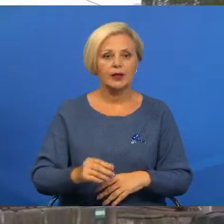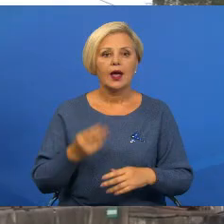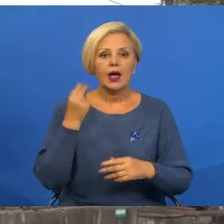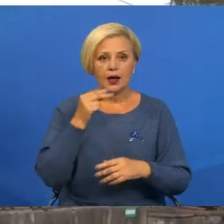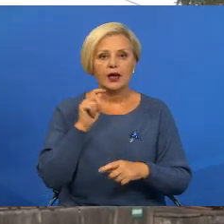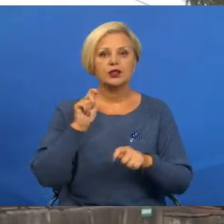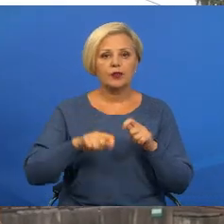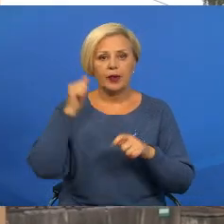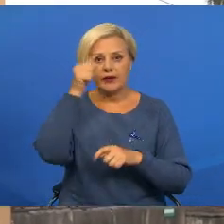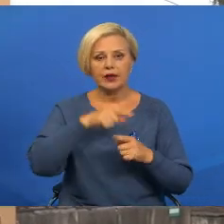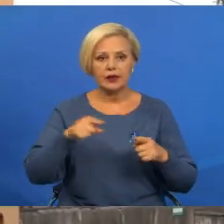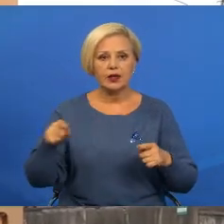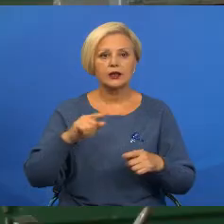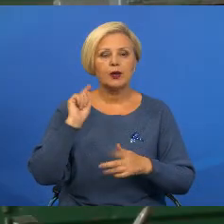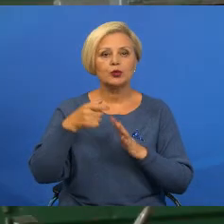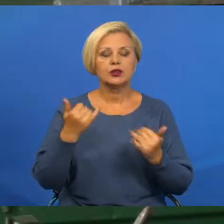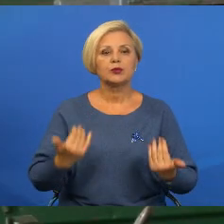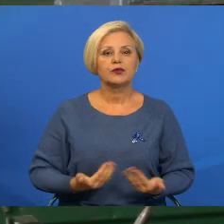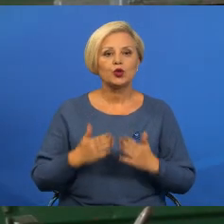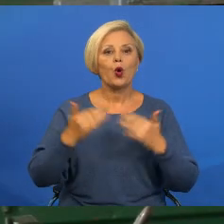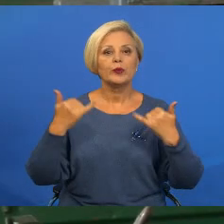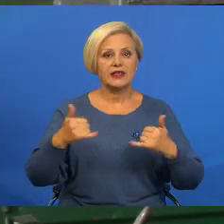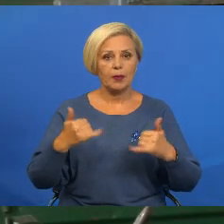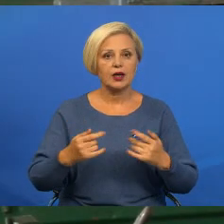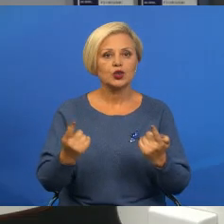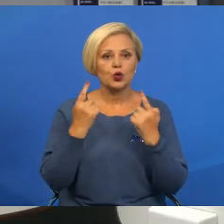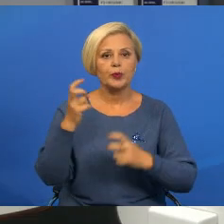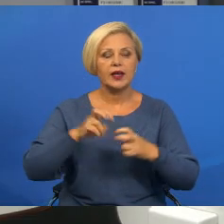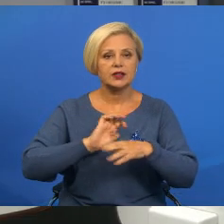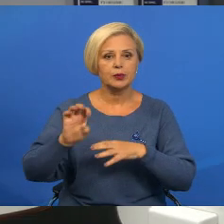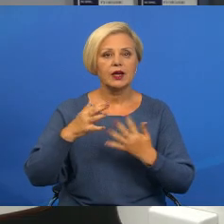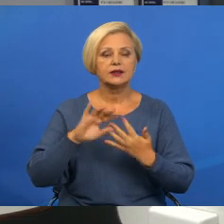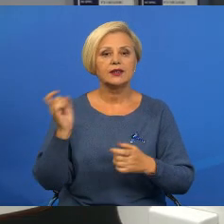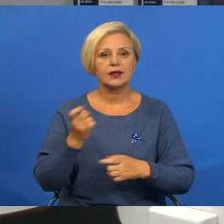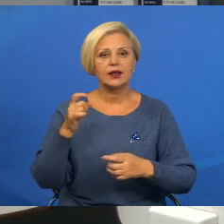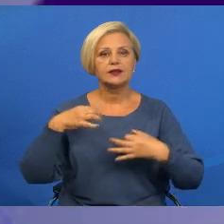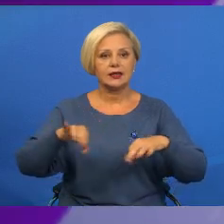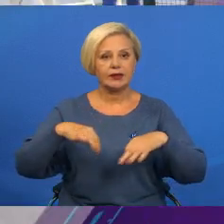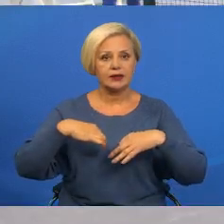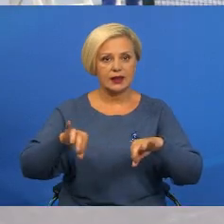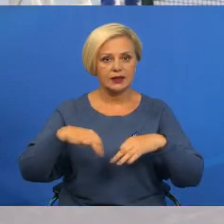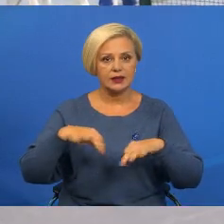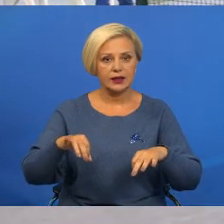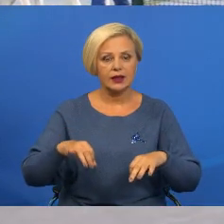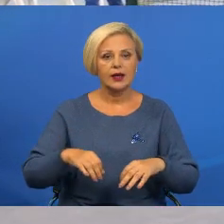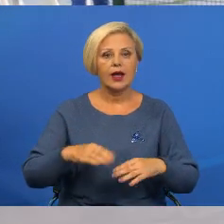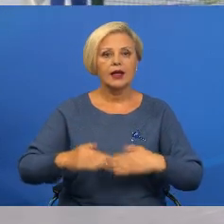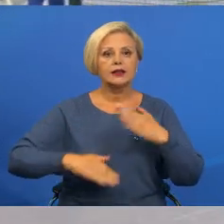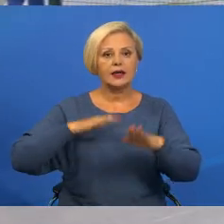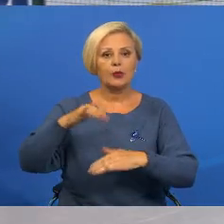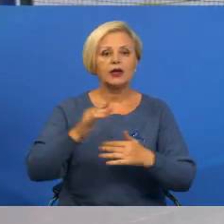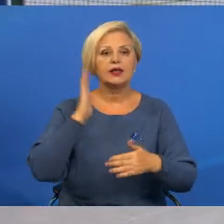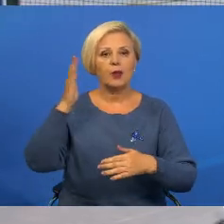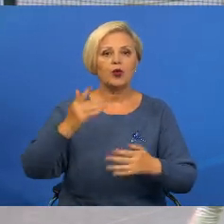Якость, проверенная годами, и доведелись о чем зараз живет Гомсельмаш, буйнейшего творца сельско-господарчей техники. Трамплин для